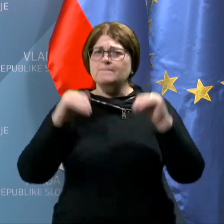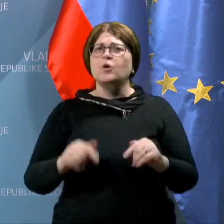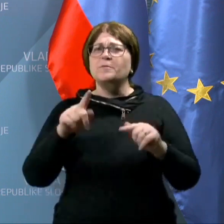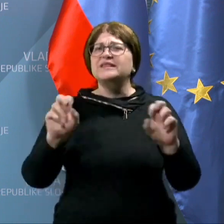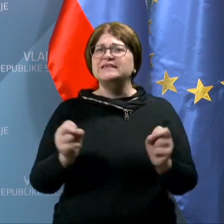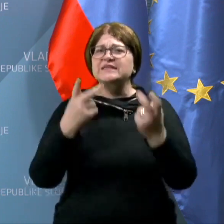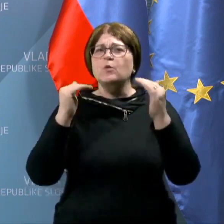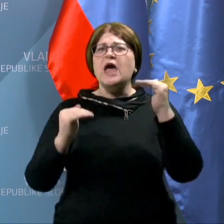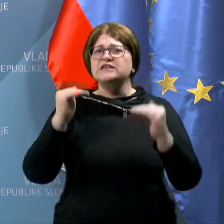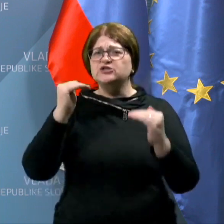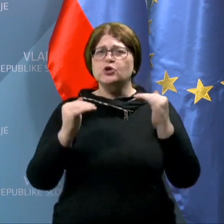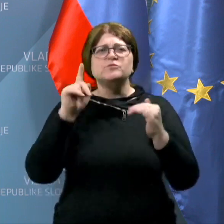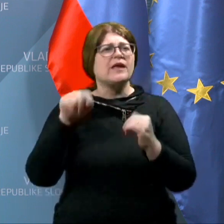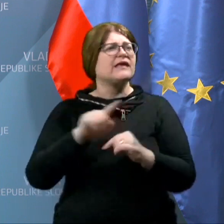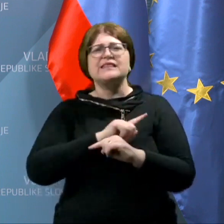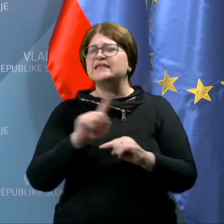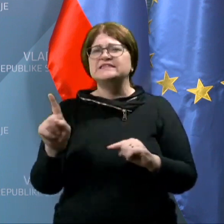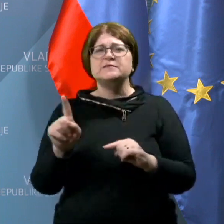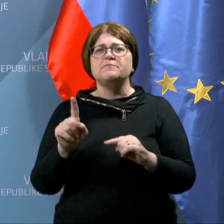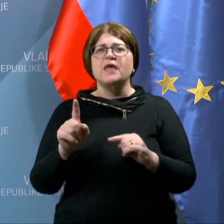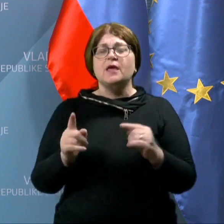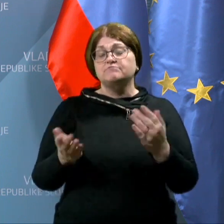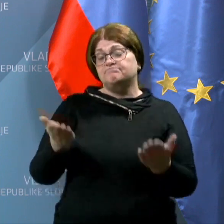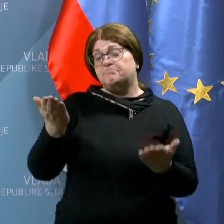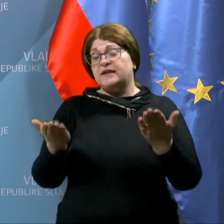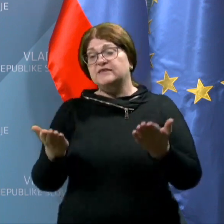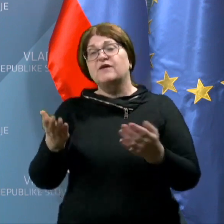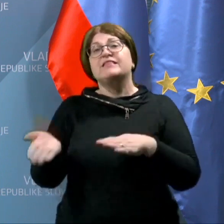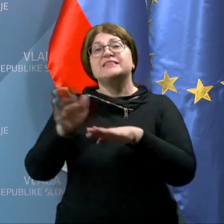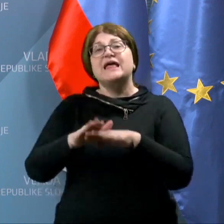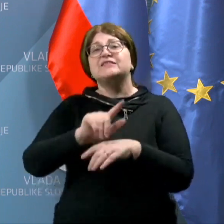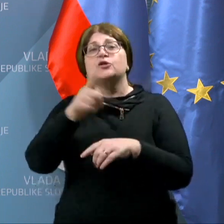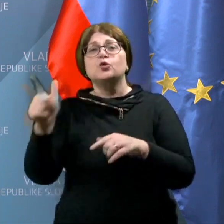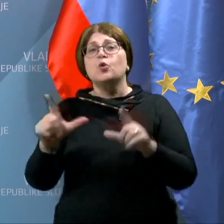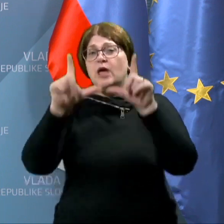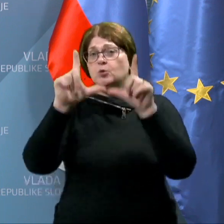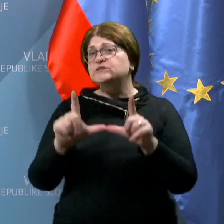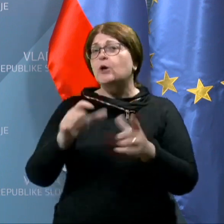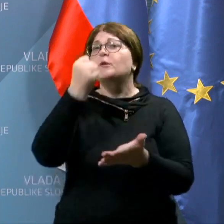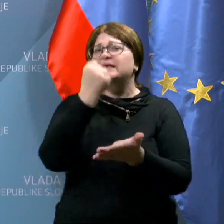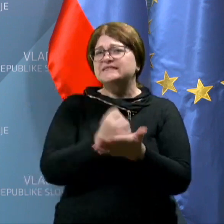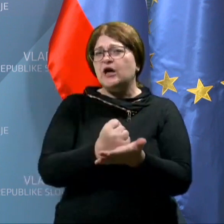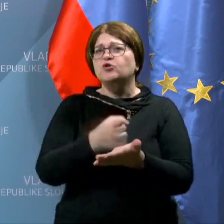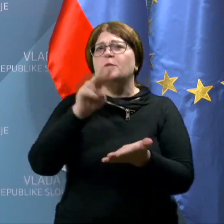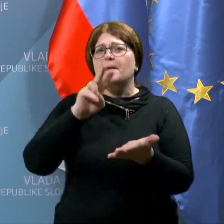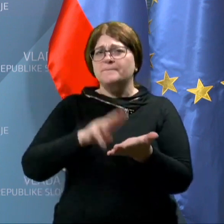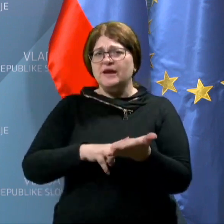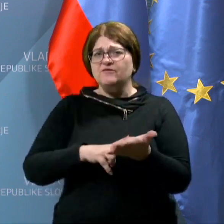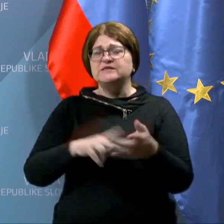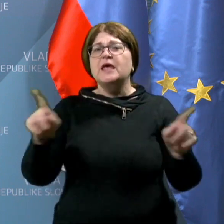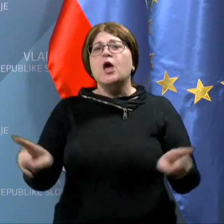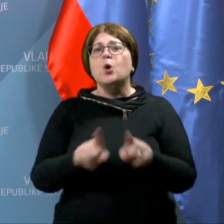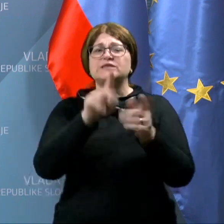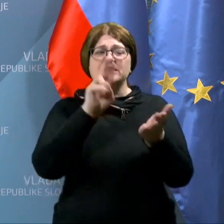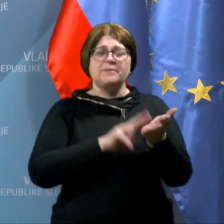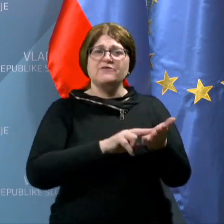sorazmerna in nikakor ne sme pretehtati nad drugimi ustavno zagotovljenimi pravicami, kot sta